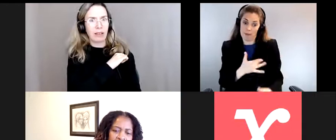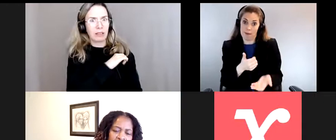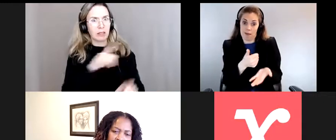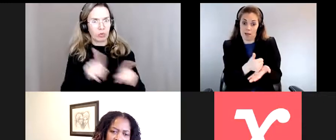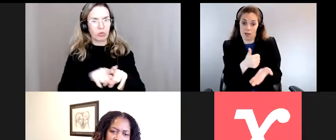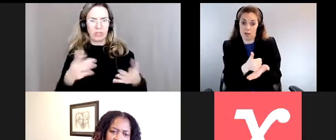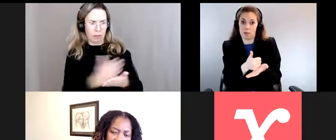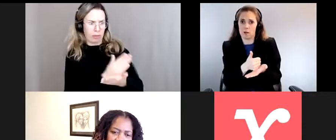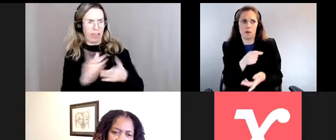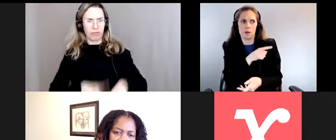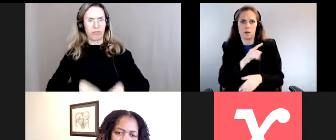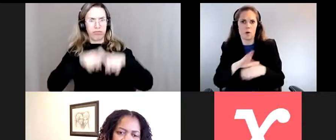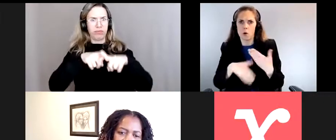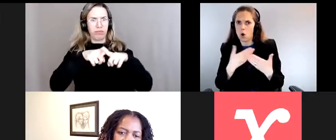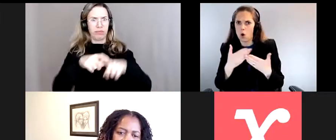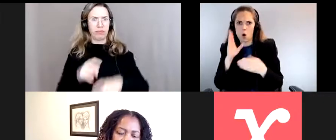pendant cette période de temps.